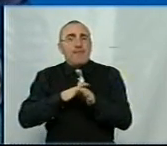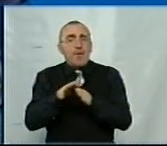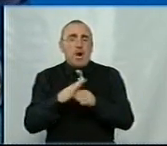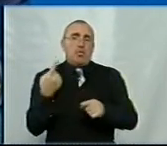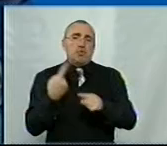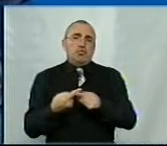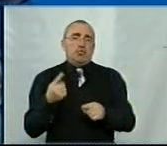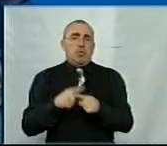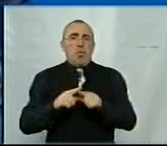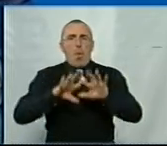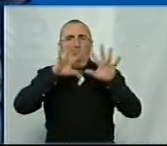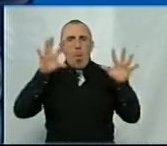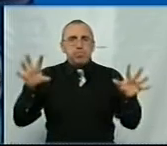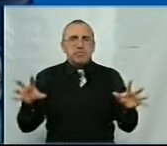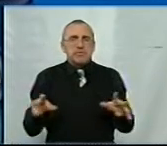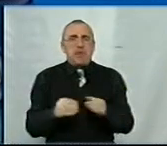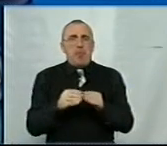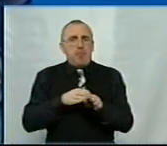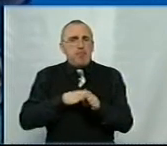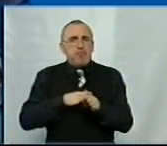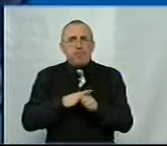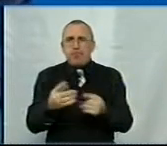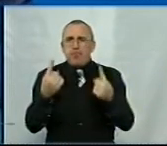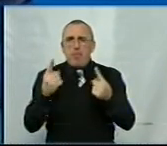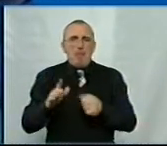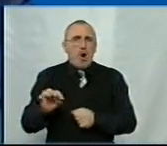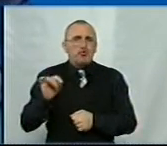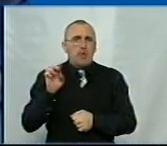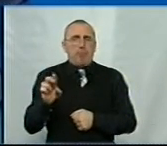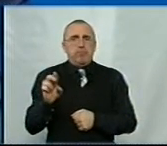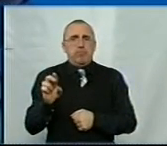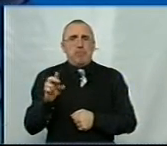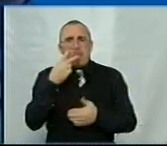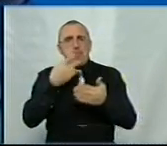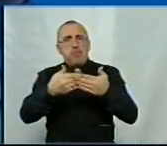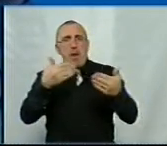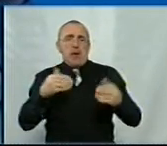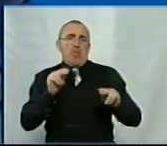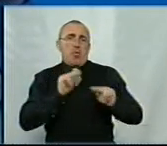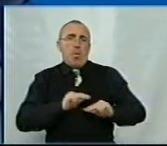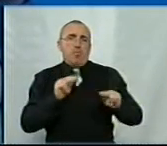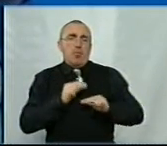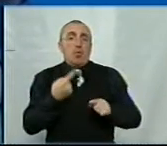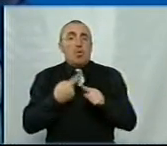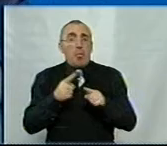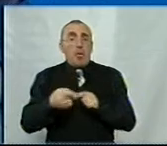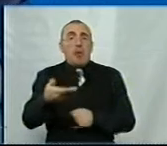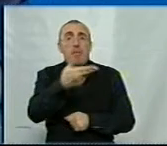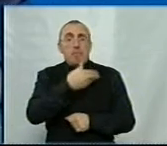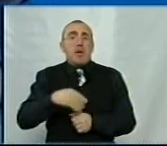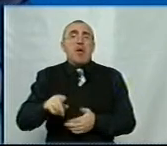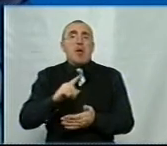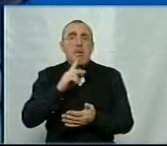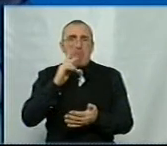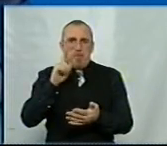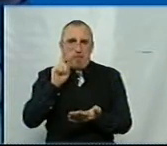цього повномасштабного обсягу передбачених робіт. Тому ми і повинні